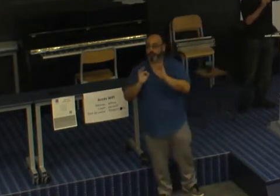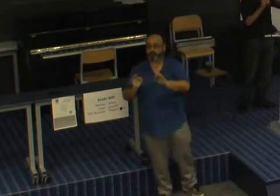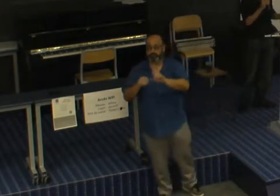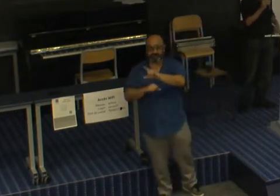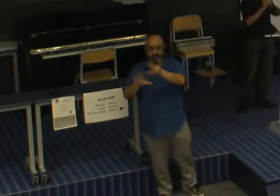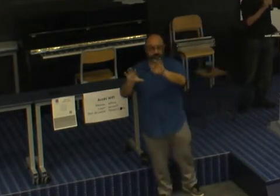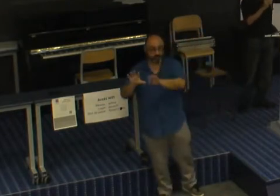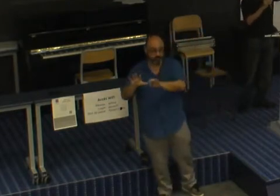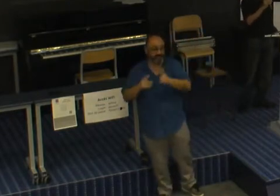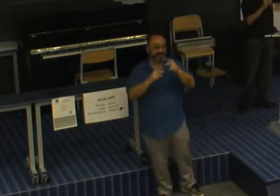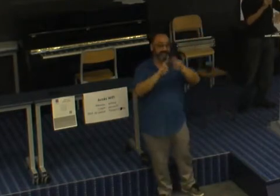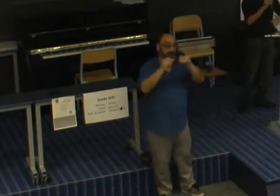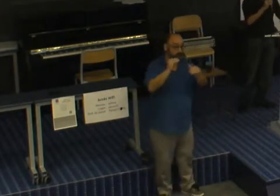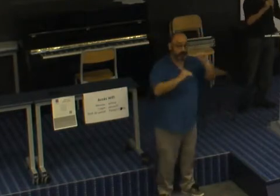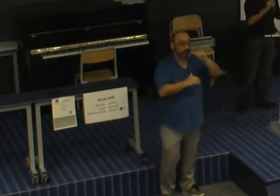dégringole encore plus.